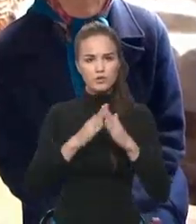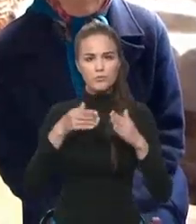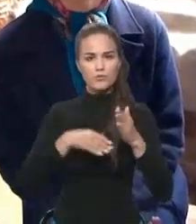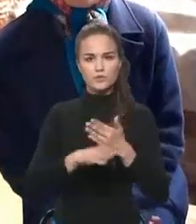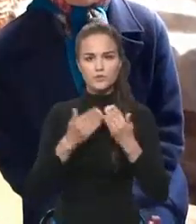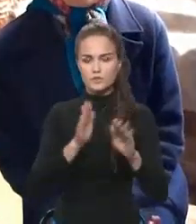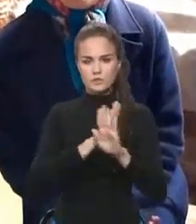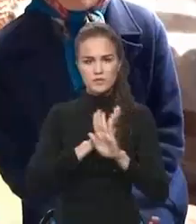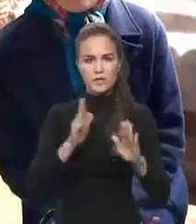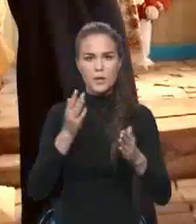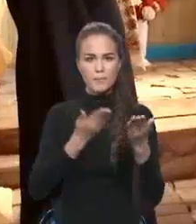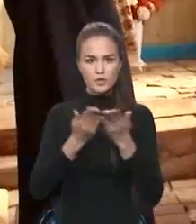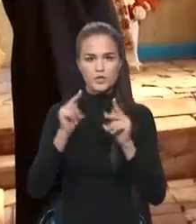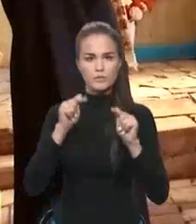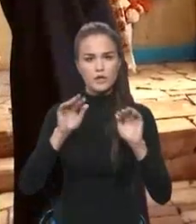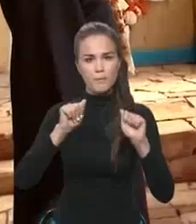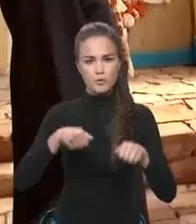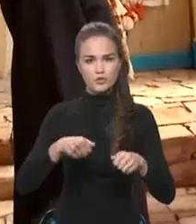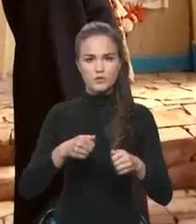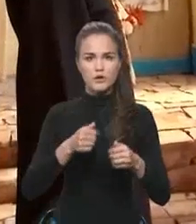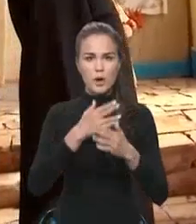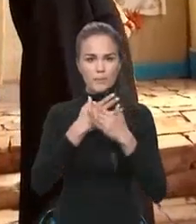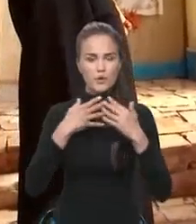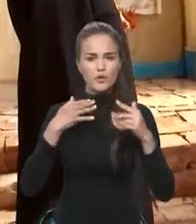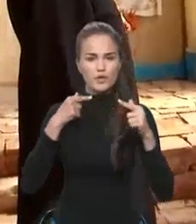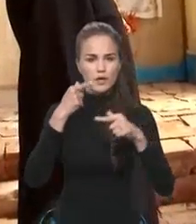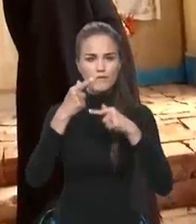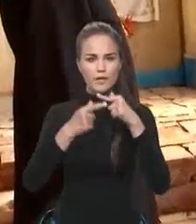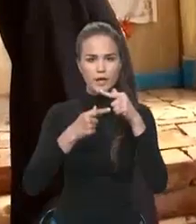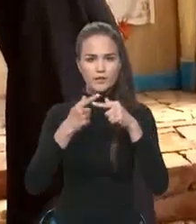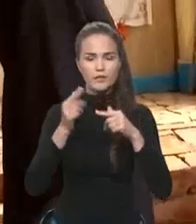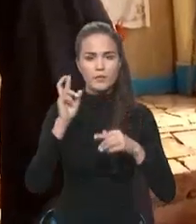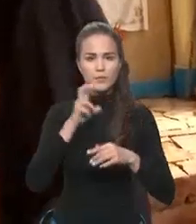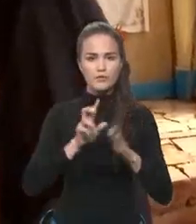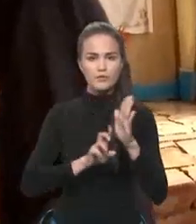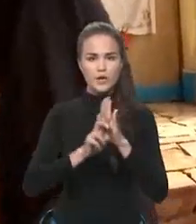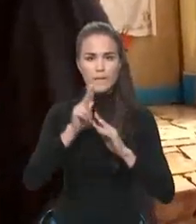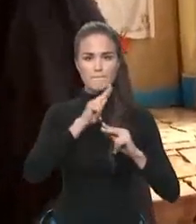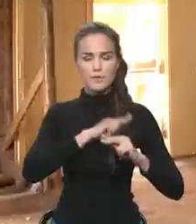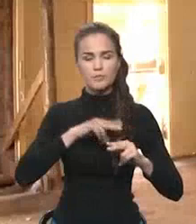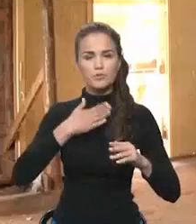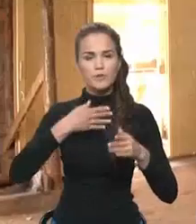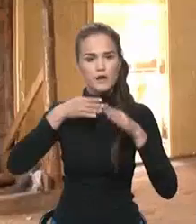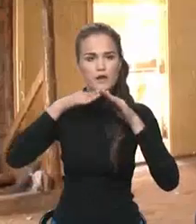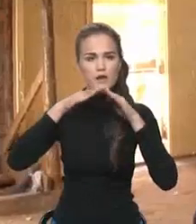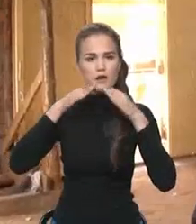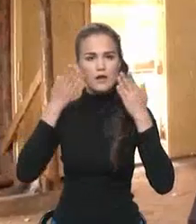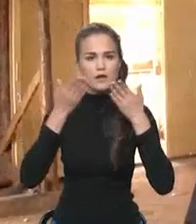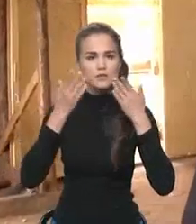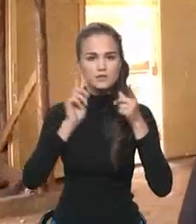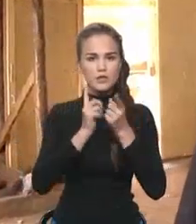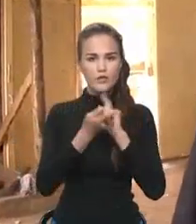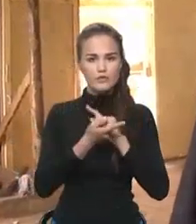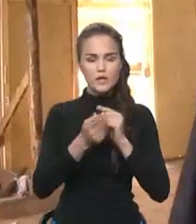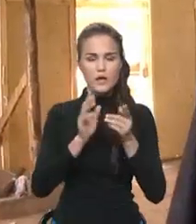Вот прочитаем, тогда можно Многие говорят, вот приду в храм, поработаю, и мне легче становится А Акафист вот